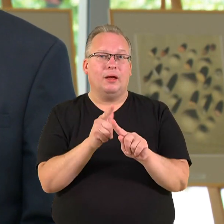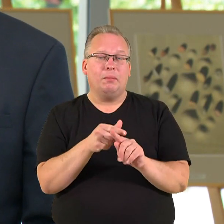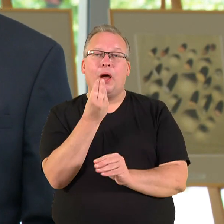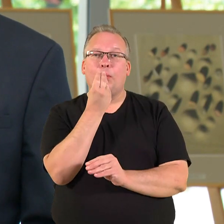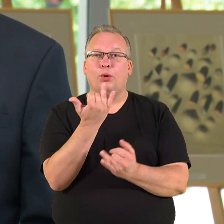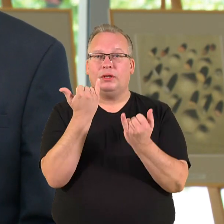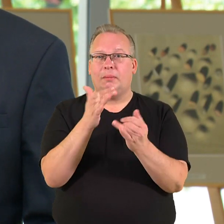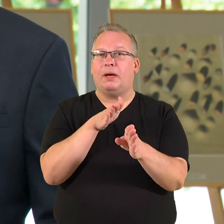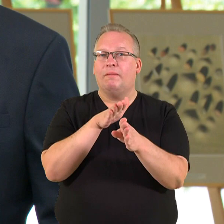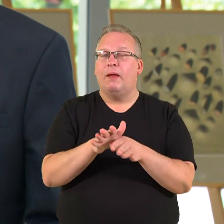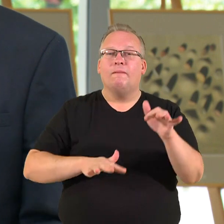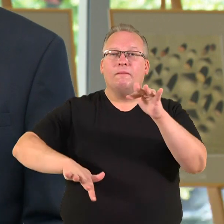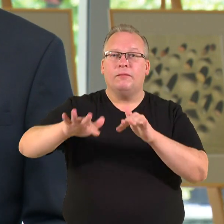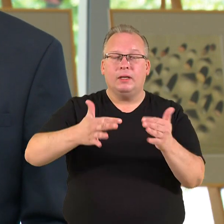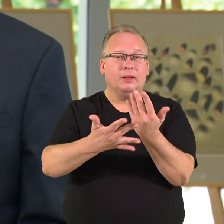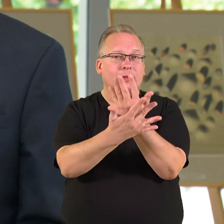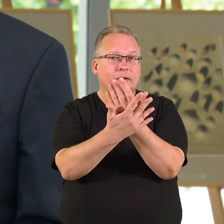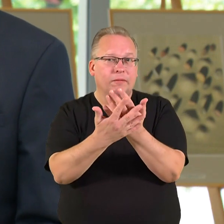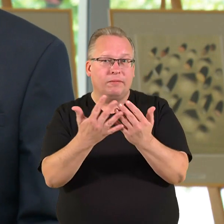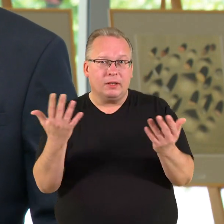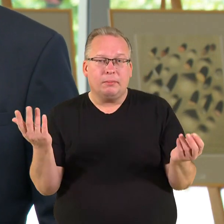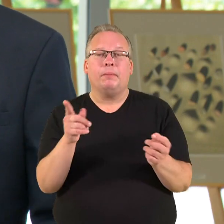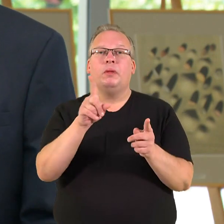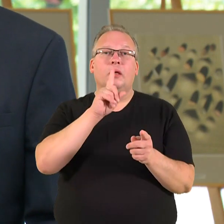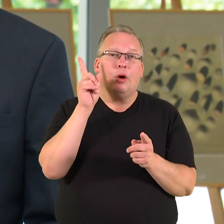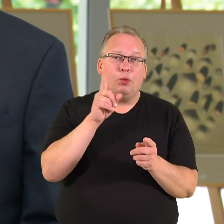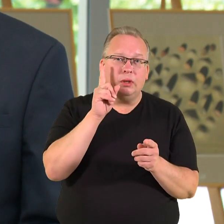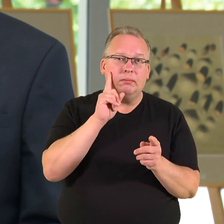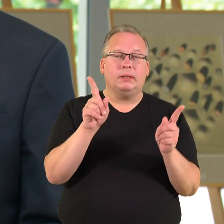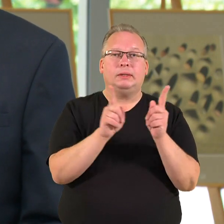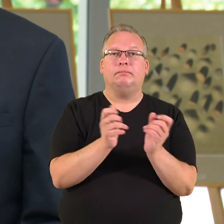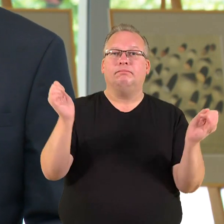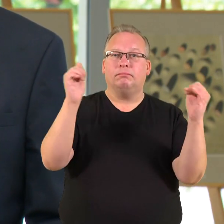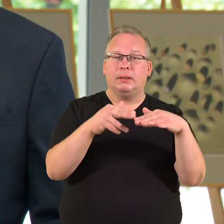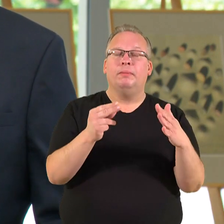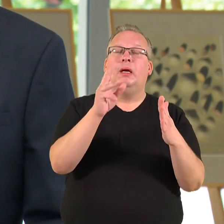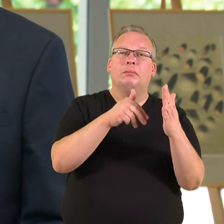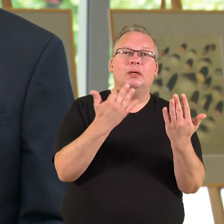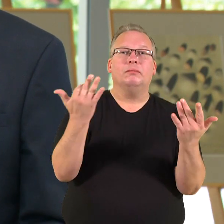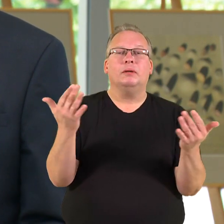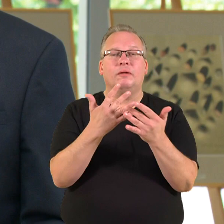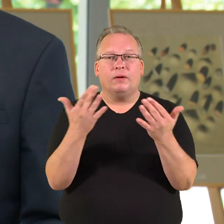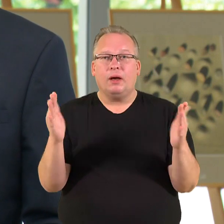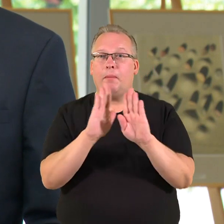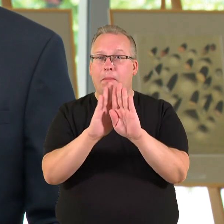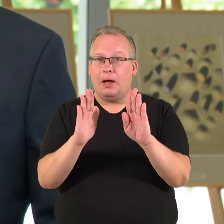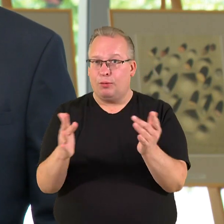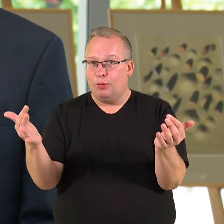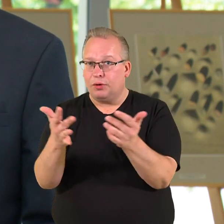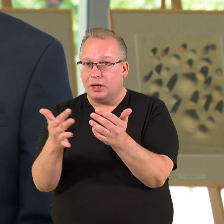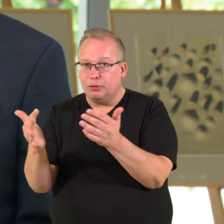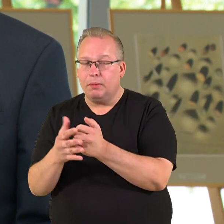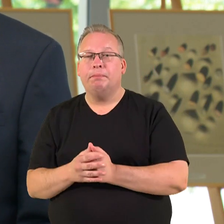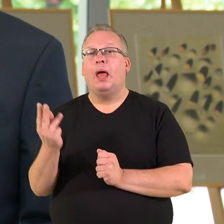vykdantį dabar veiklą, įvairūs plenerai, jaunimas lanko ir daro įvairias parodas, tai iš tiesų